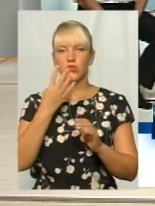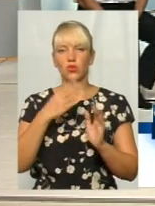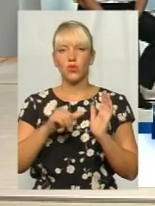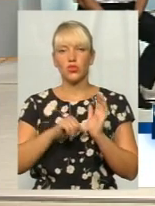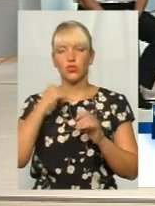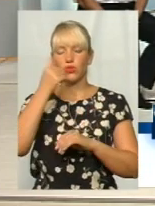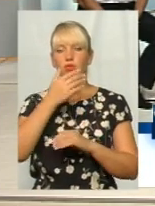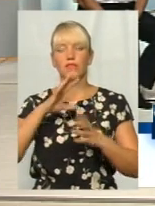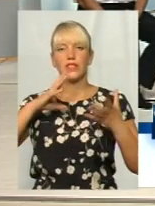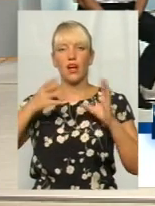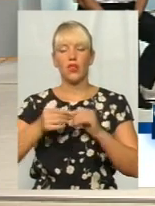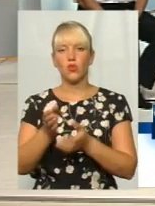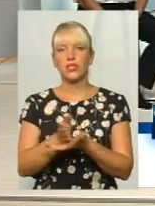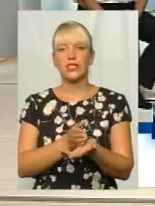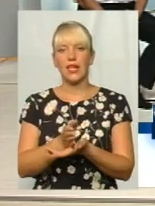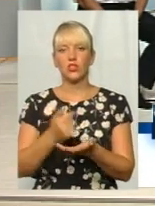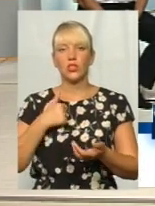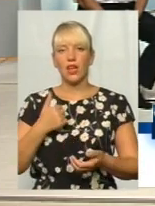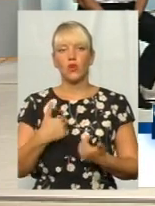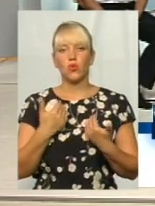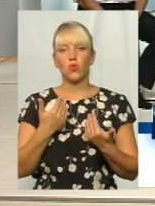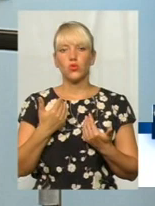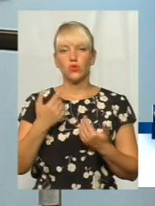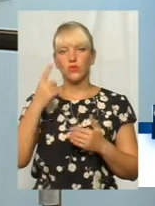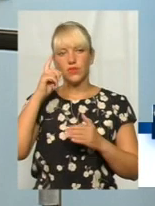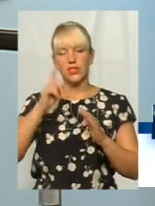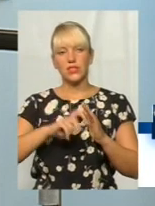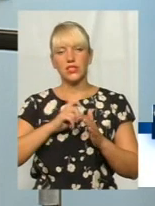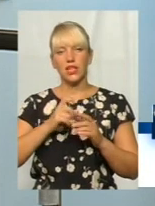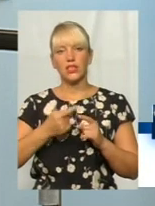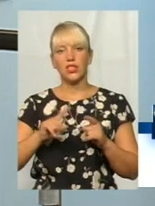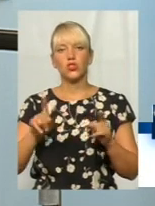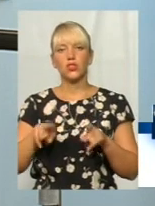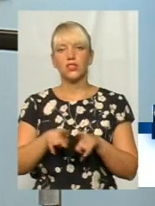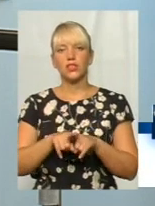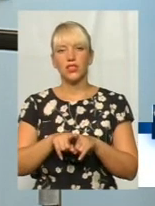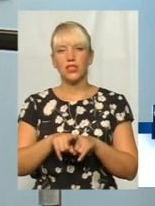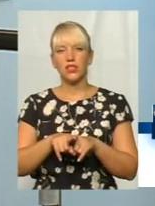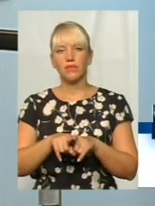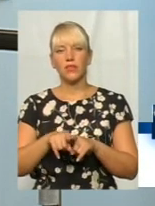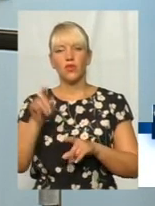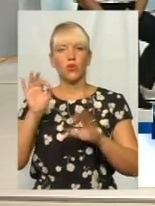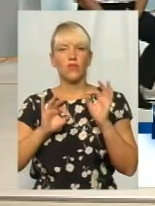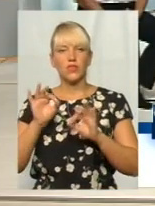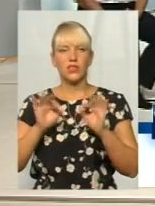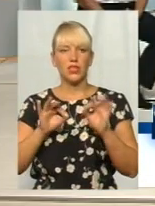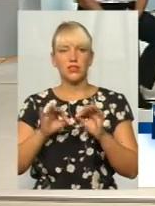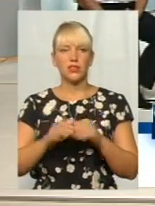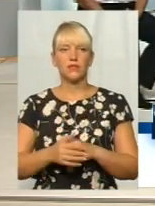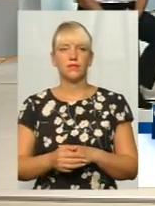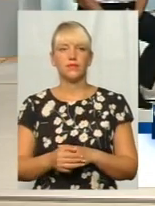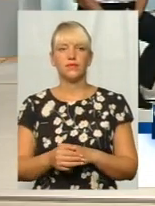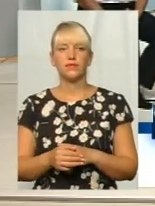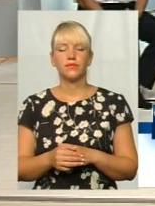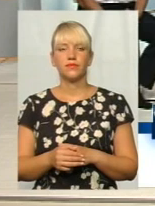на гальну ставлю. І я хочу знати, скільки мені додавати, що це я страховий стаж. Якого року вважаю.